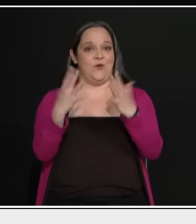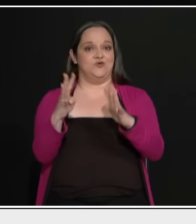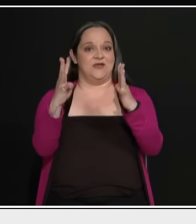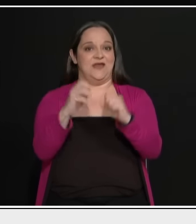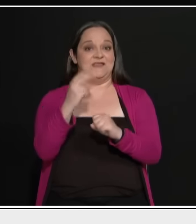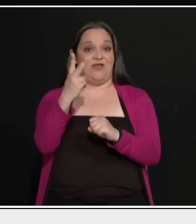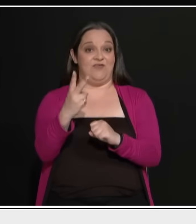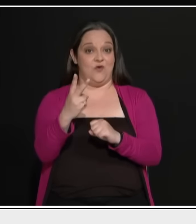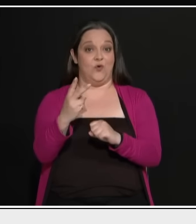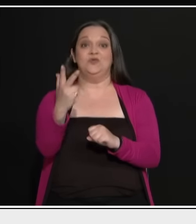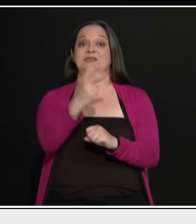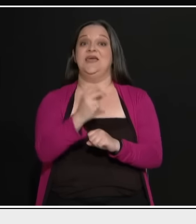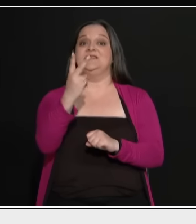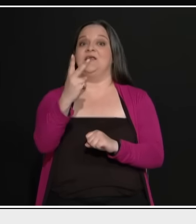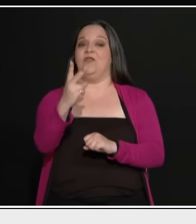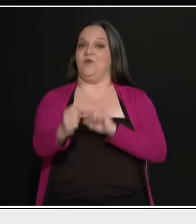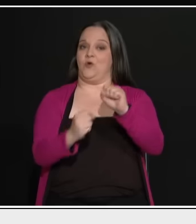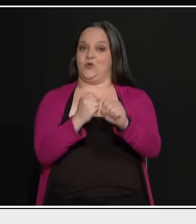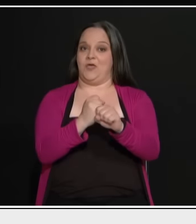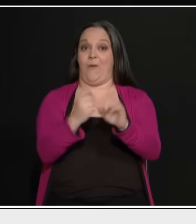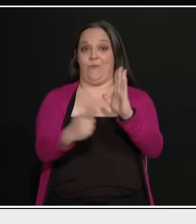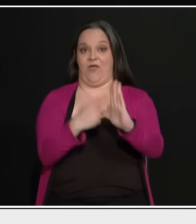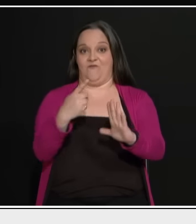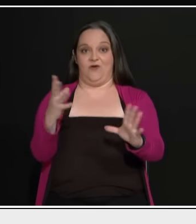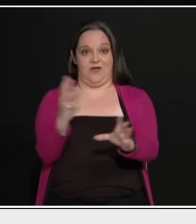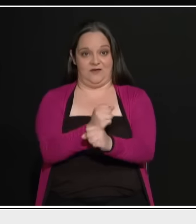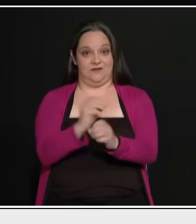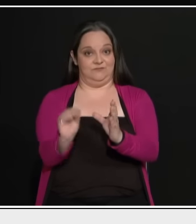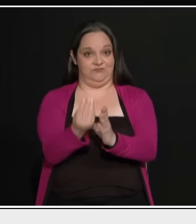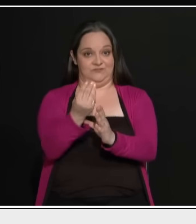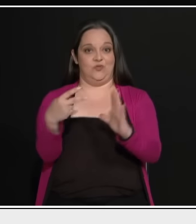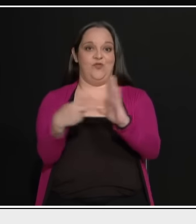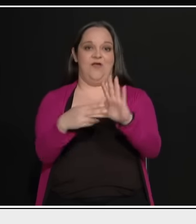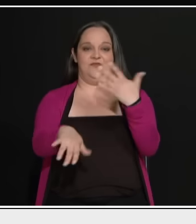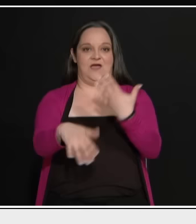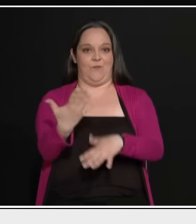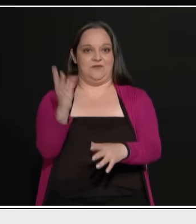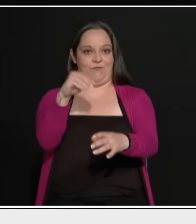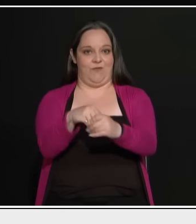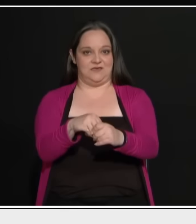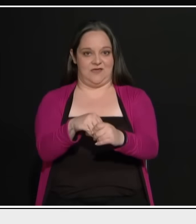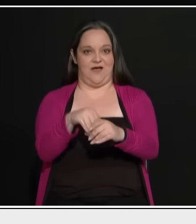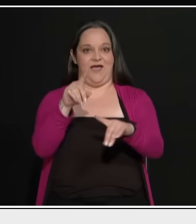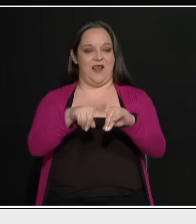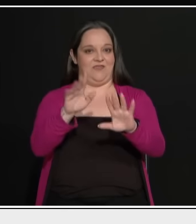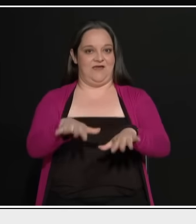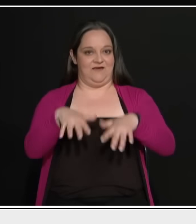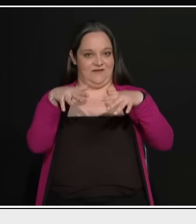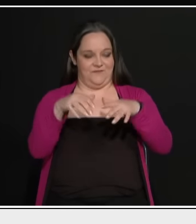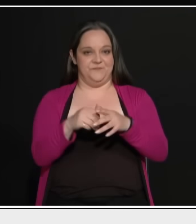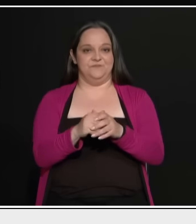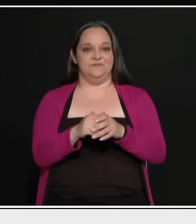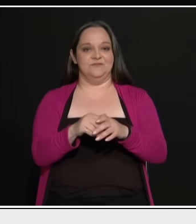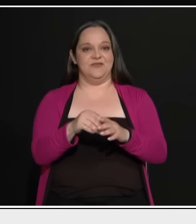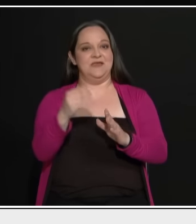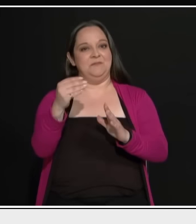πράγματα, με μια πολιτική επιτυχία στην πραγματικότητα όμως. Το 15 ήταν πιο πολλές οι απογοητεύσεις, εγώ δεν